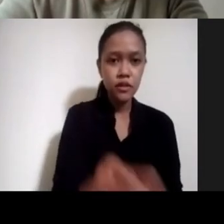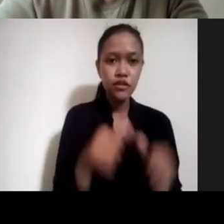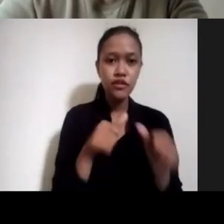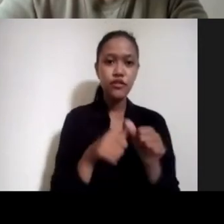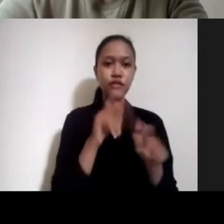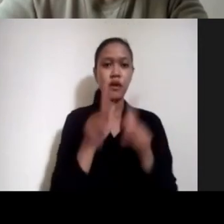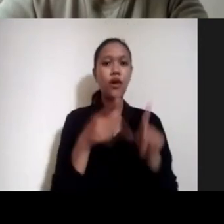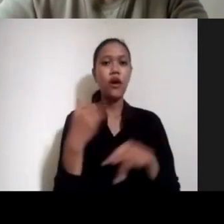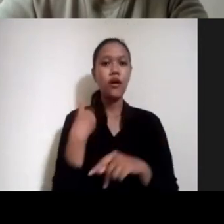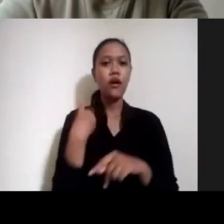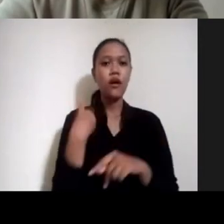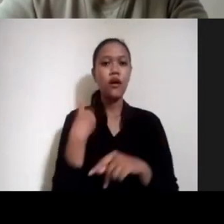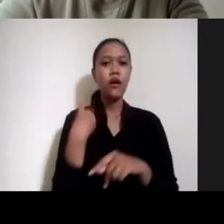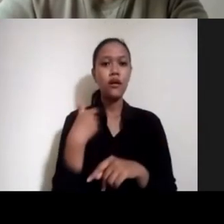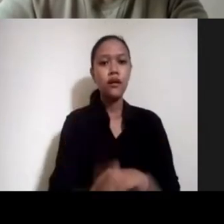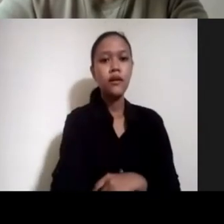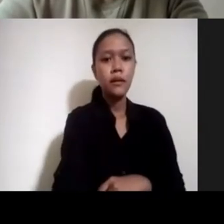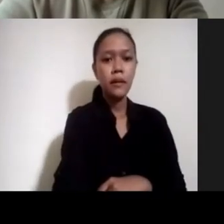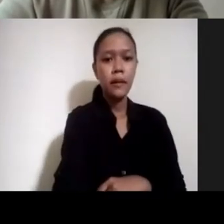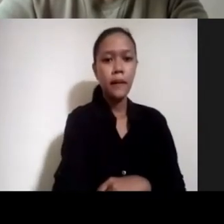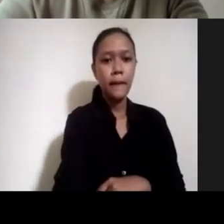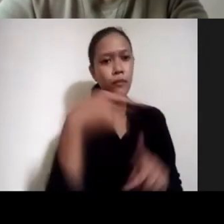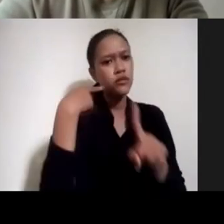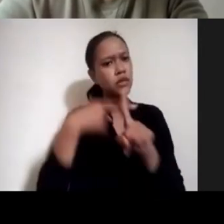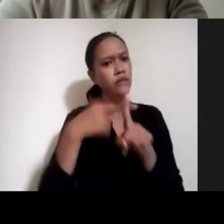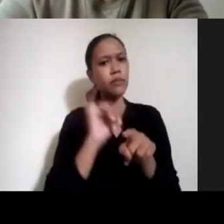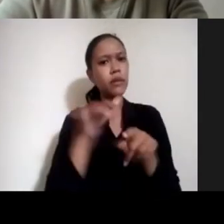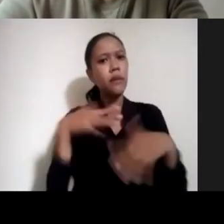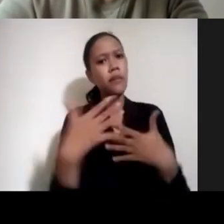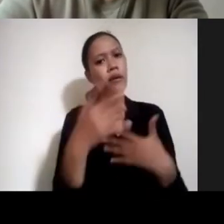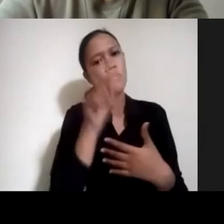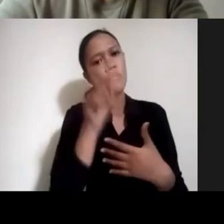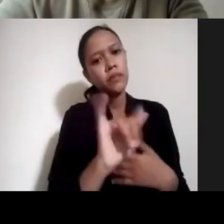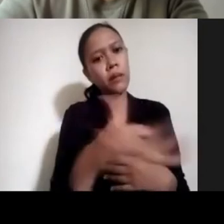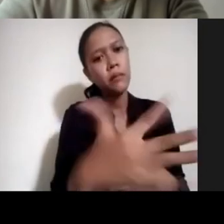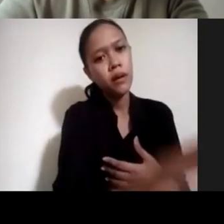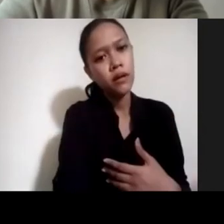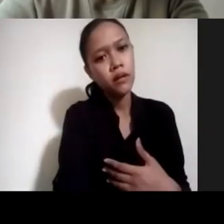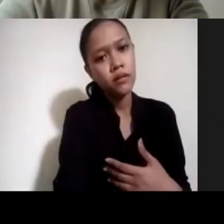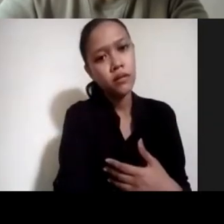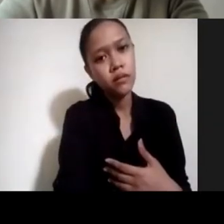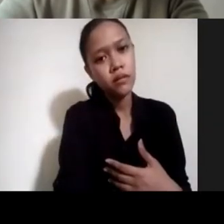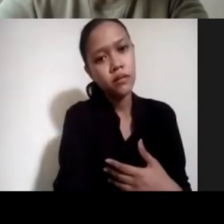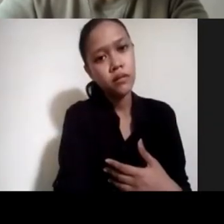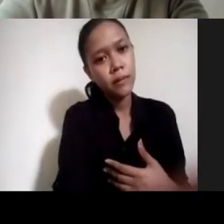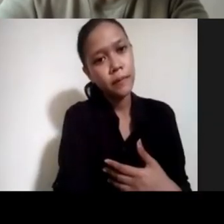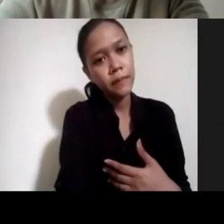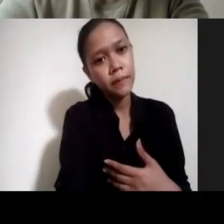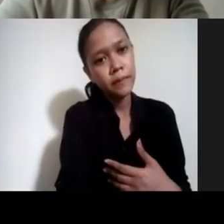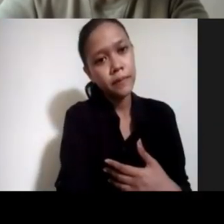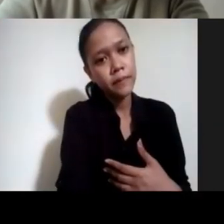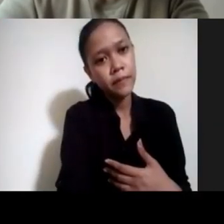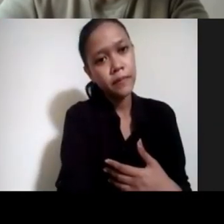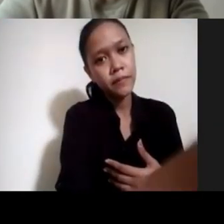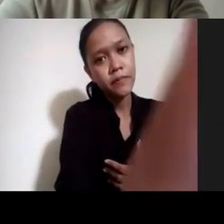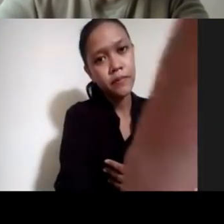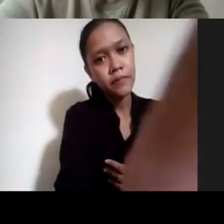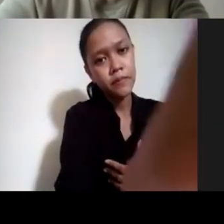positif seperti apa, cara penanganannya. Ini semuanya adalah sesuatu yang